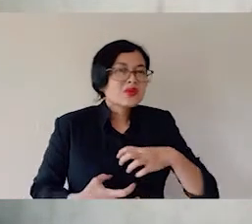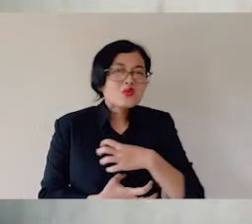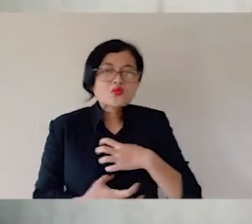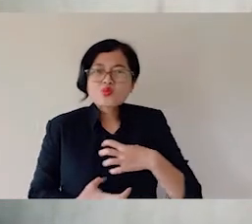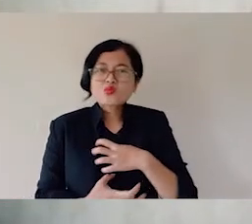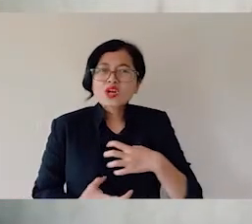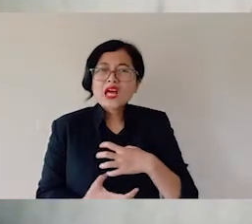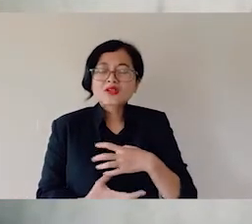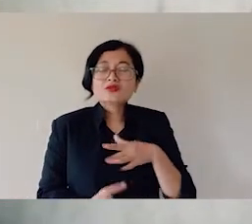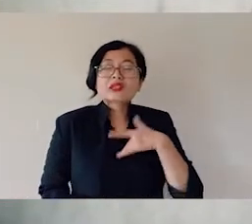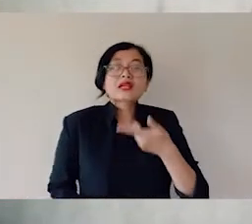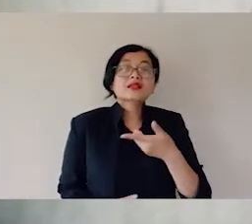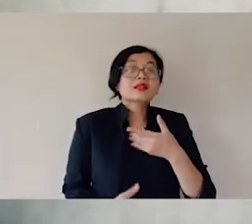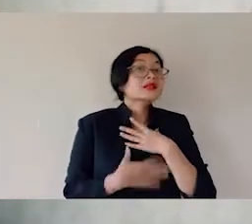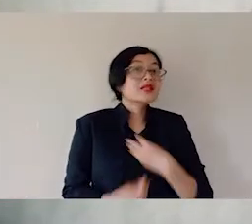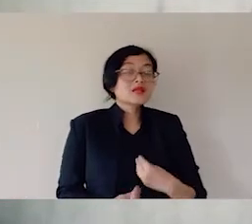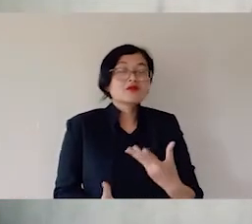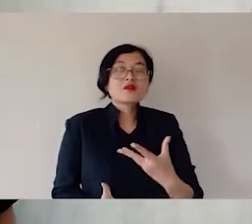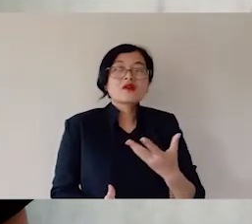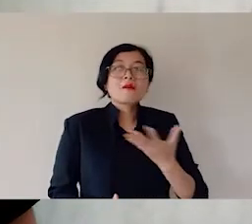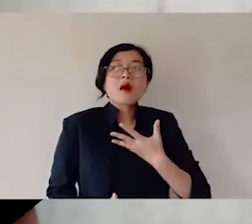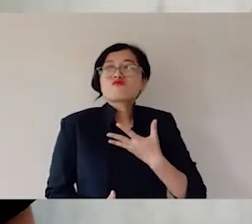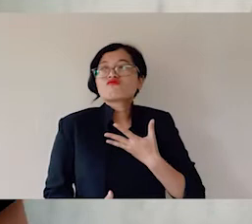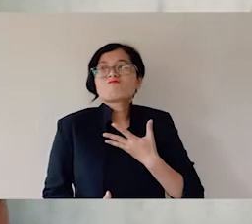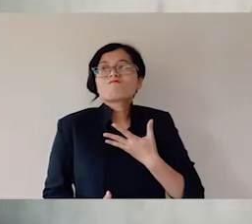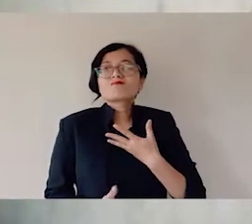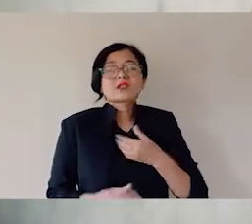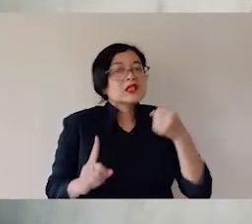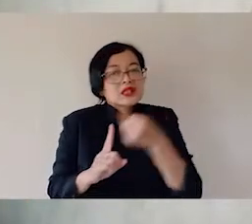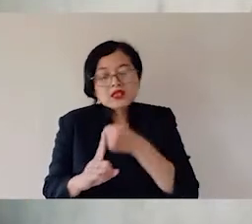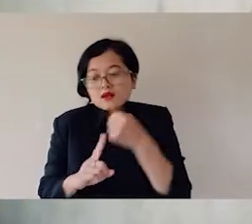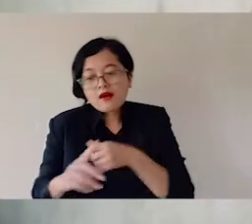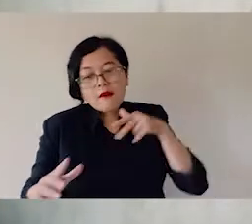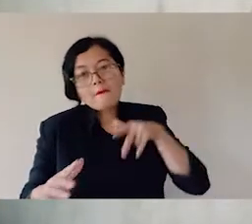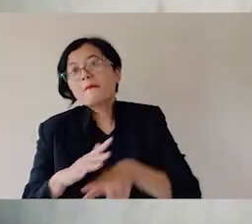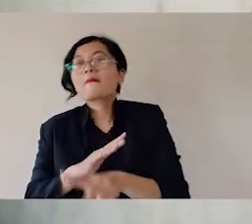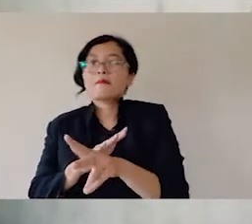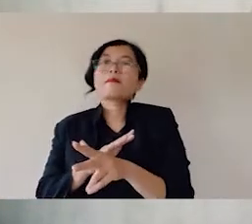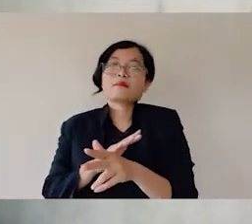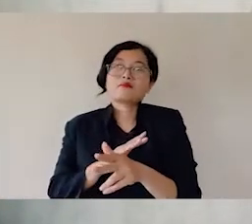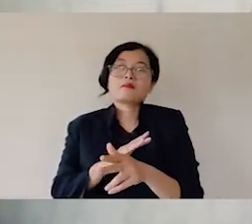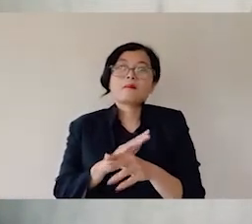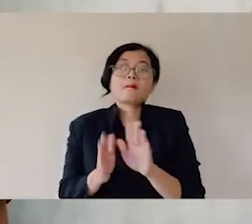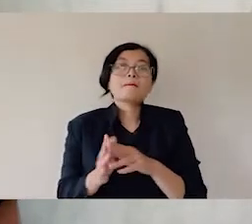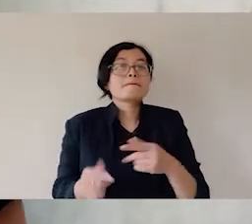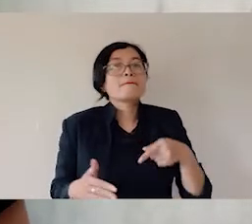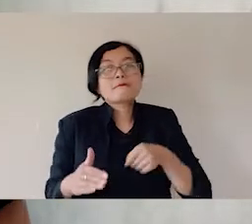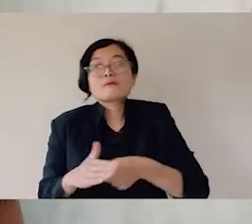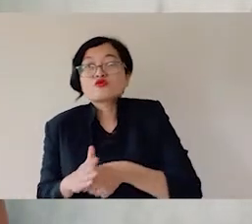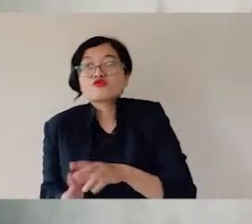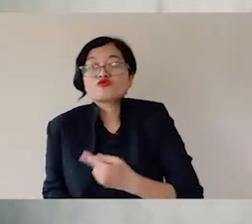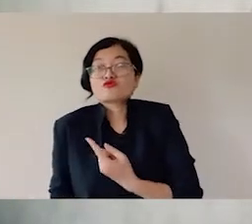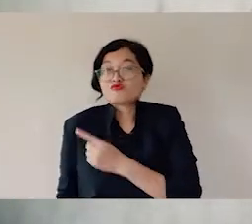kita bayangkan dalam hidup ini? Tentunya tidak. Bicara tentang kematian bukan artinya membenci kehidupan.